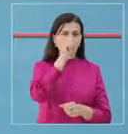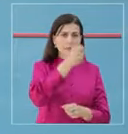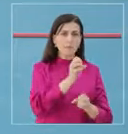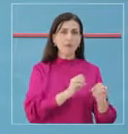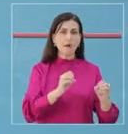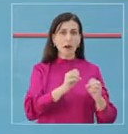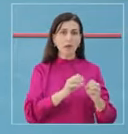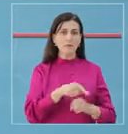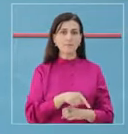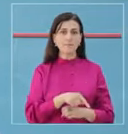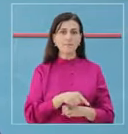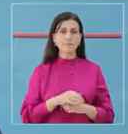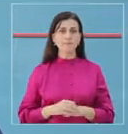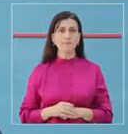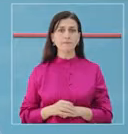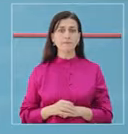apo punëmarsit.